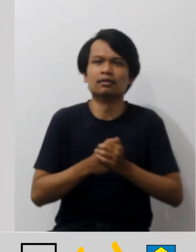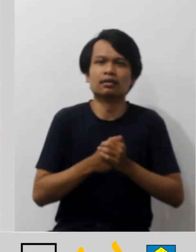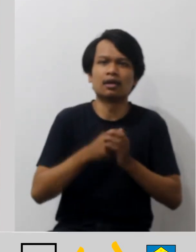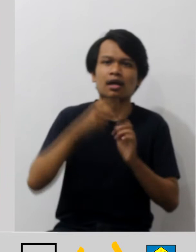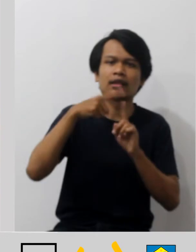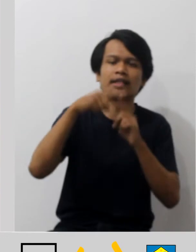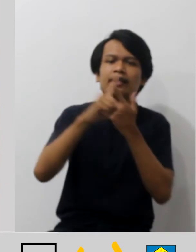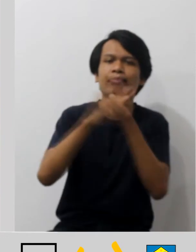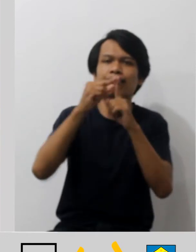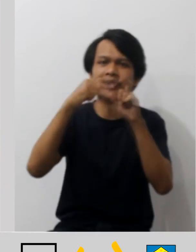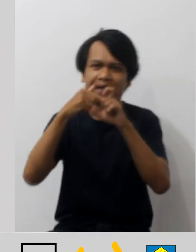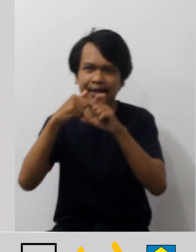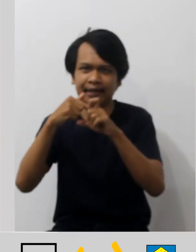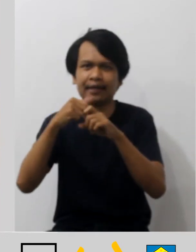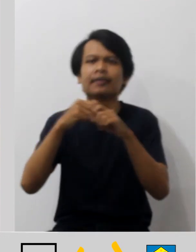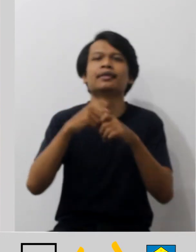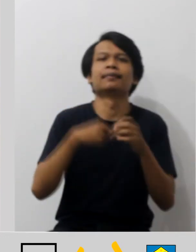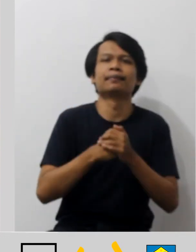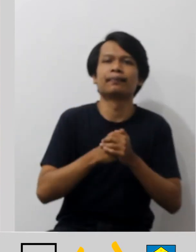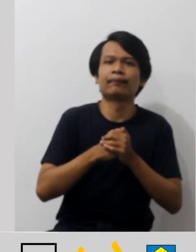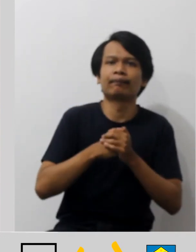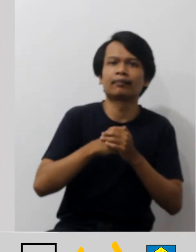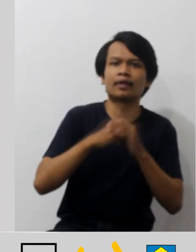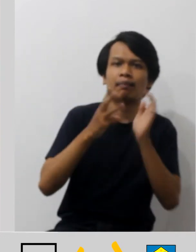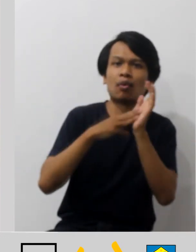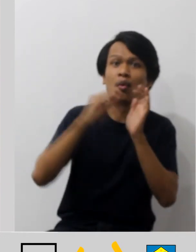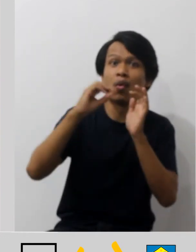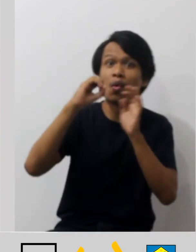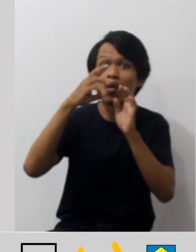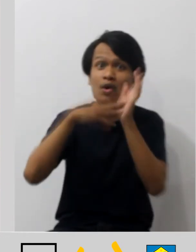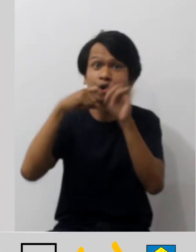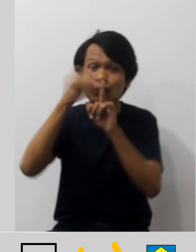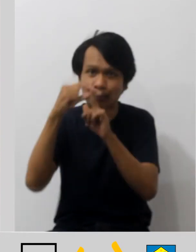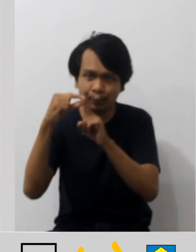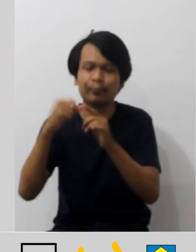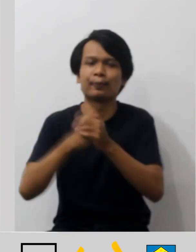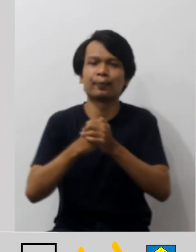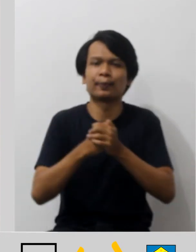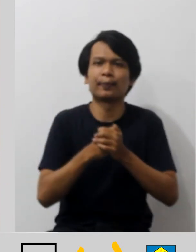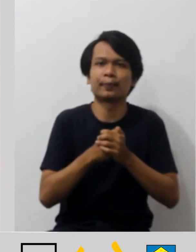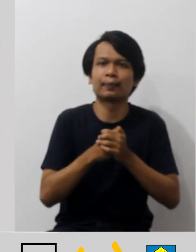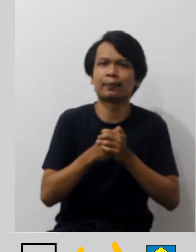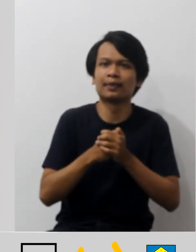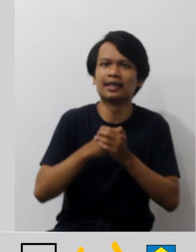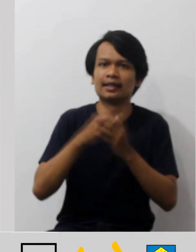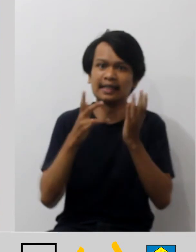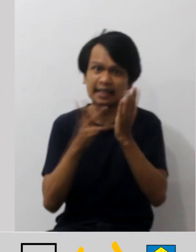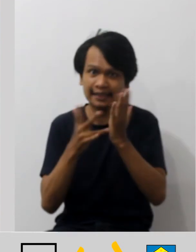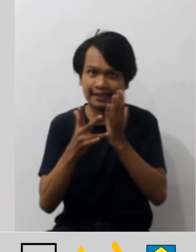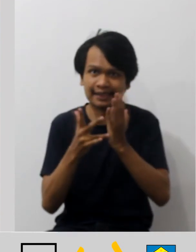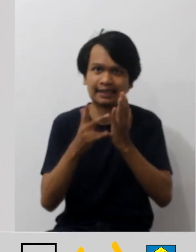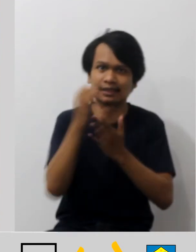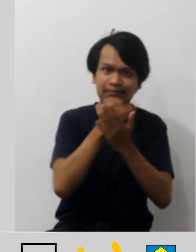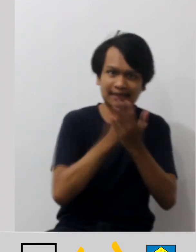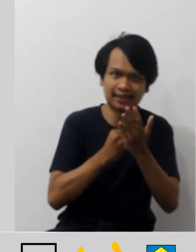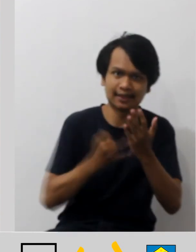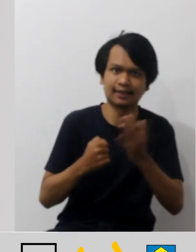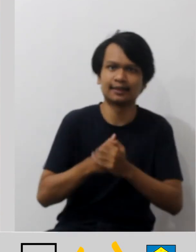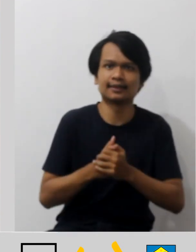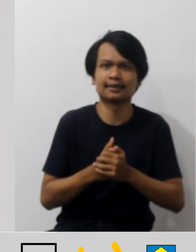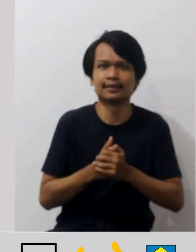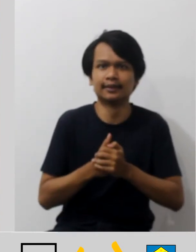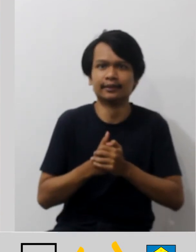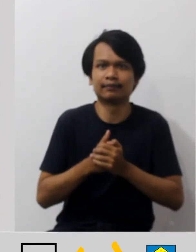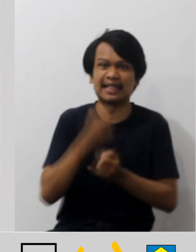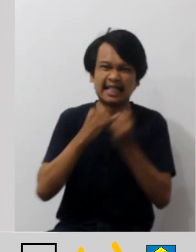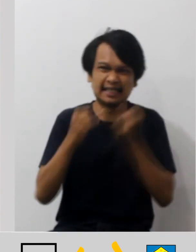typografi, membuat mock-up, membuat digital imaging, lalu membuat layout dan